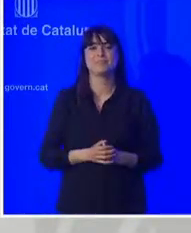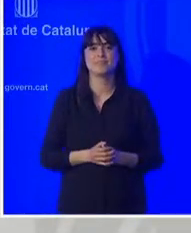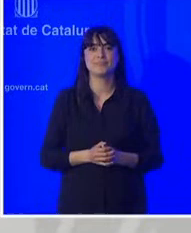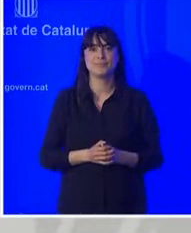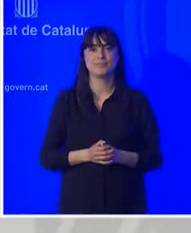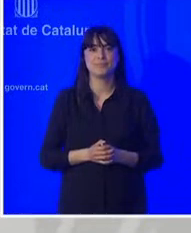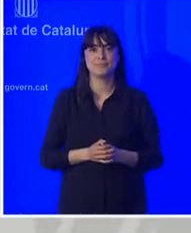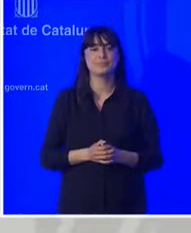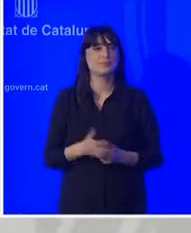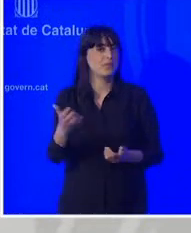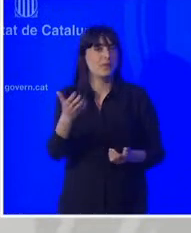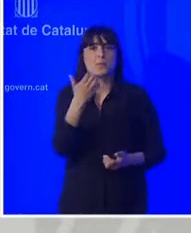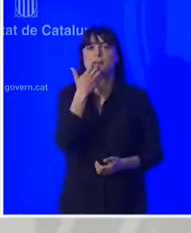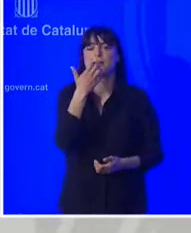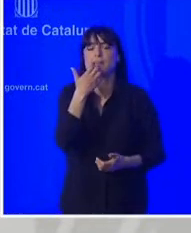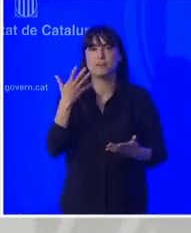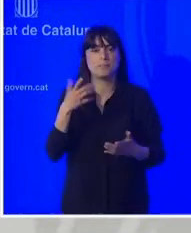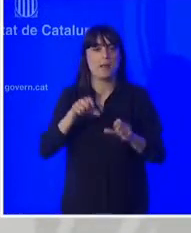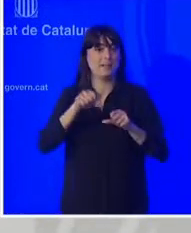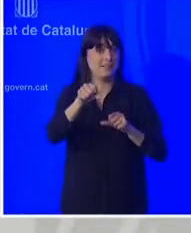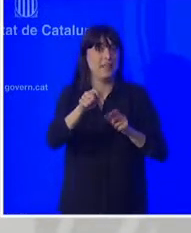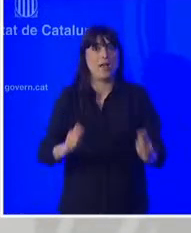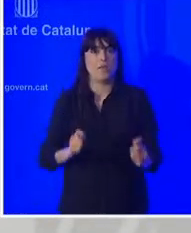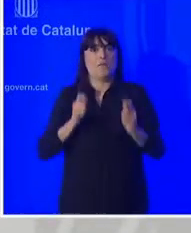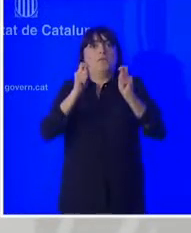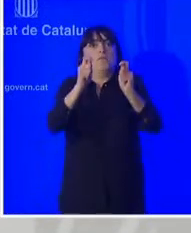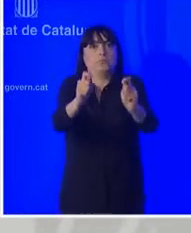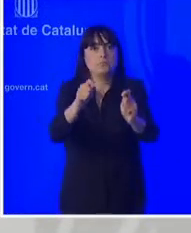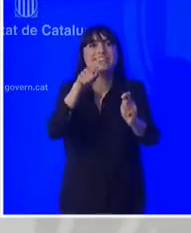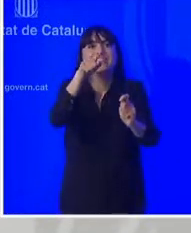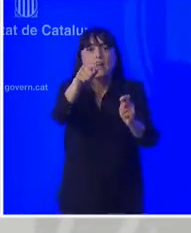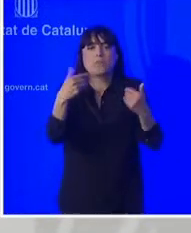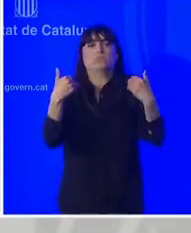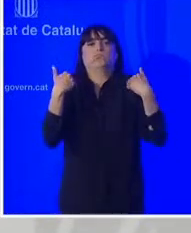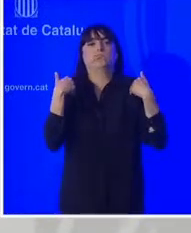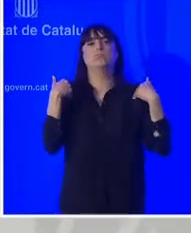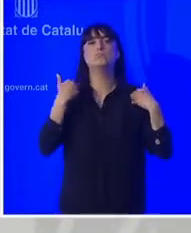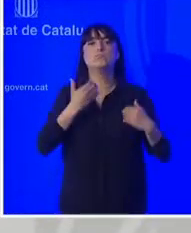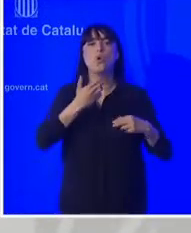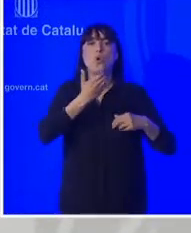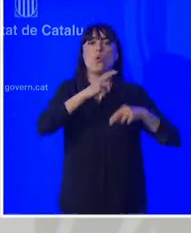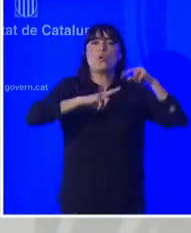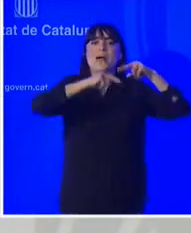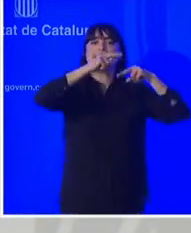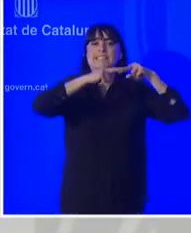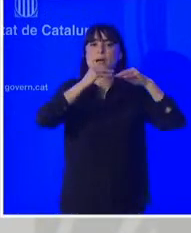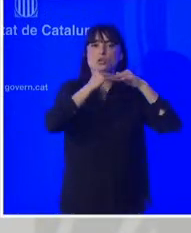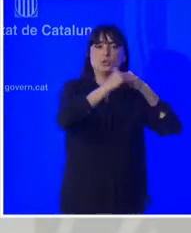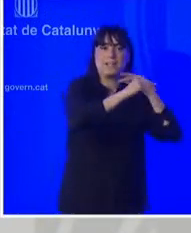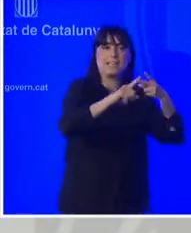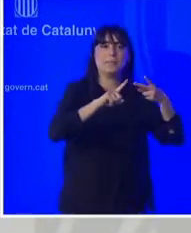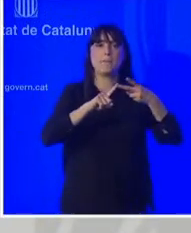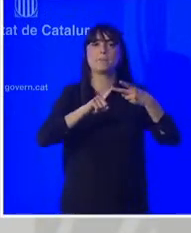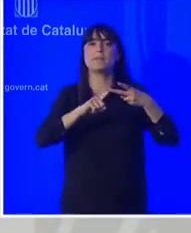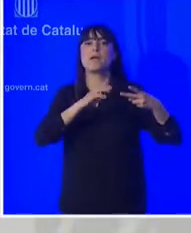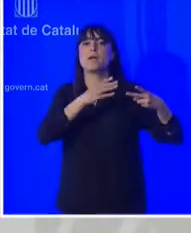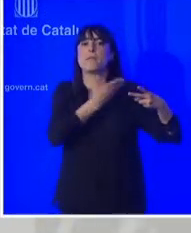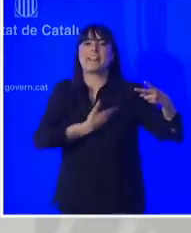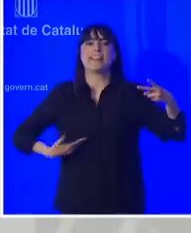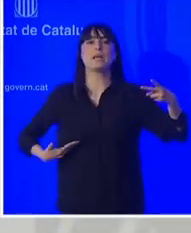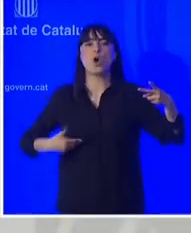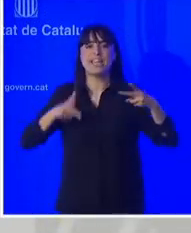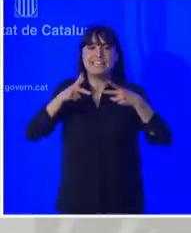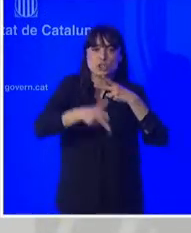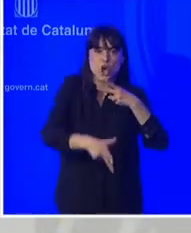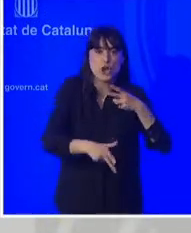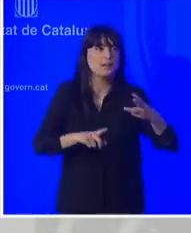Estem parlant especialment de matèries relacionades amb l'urbanisme sostenible, la intervenció en el patrimoni històric, funcions